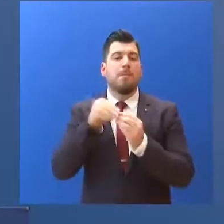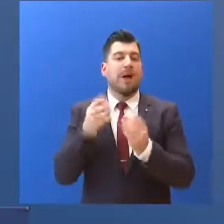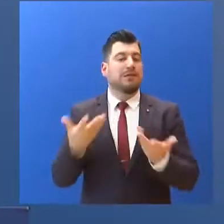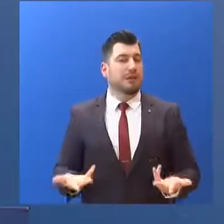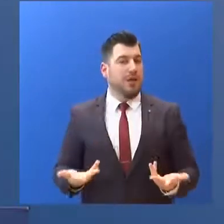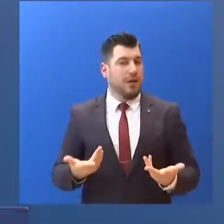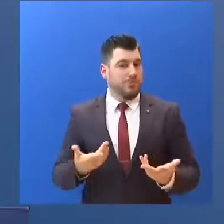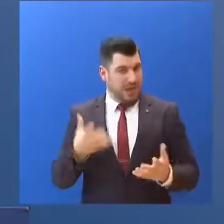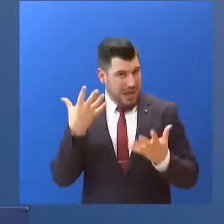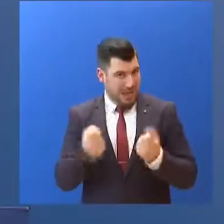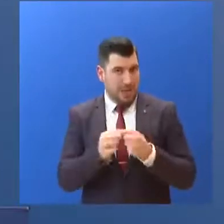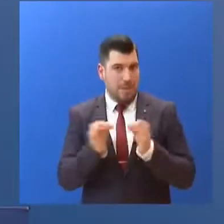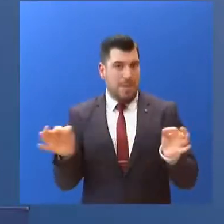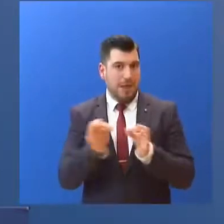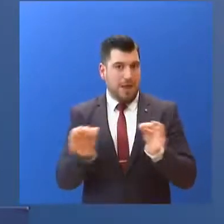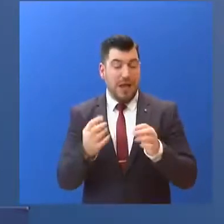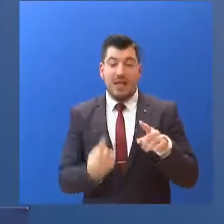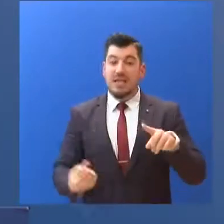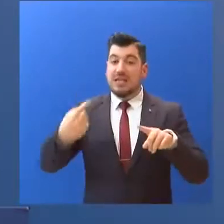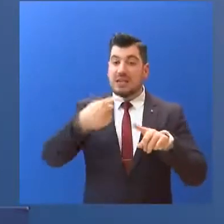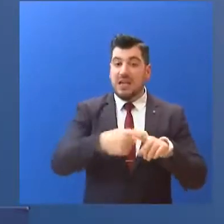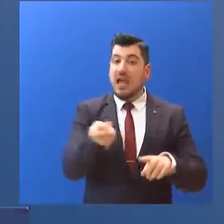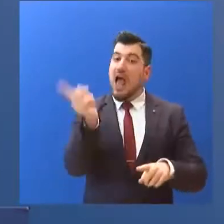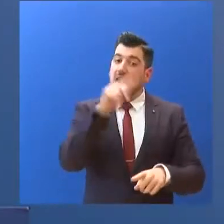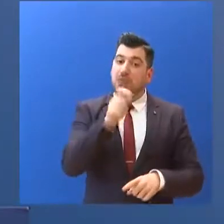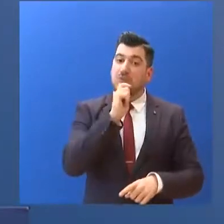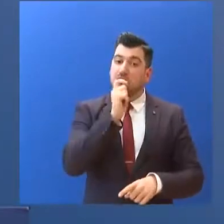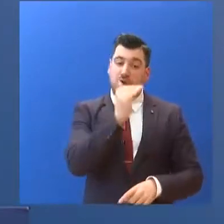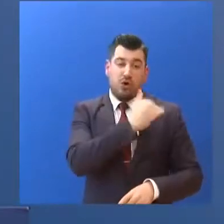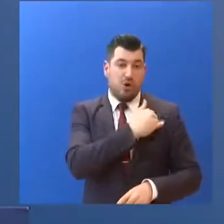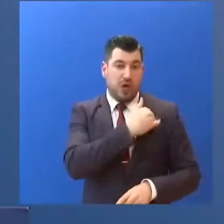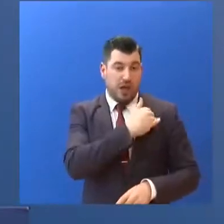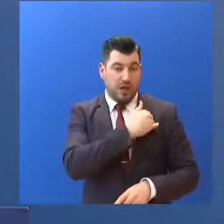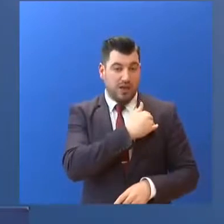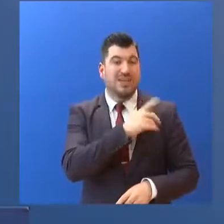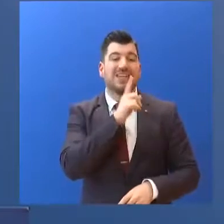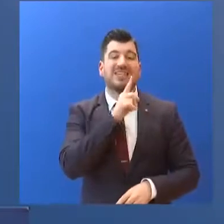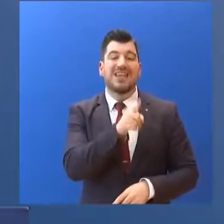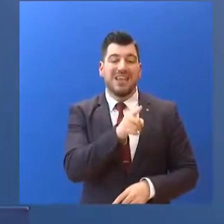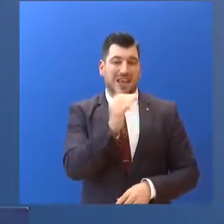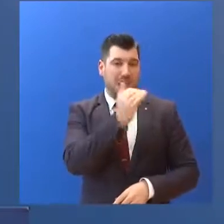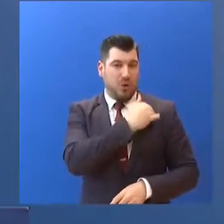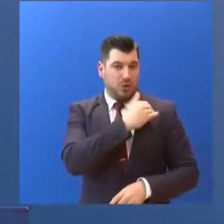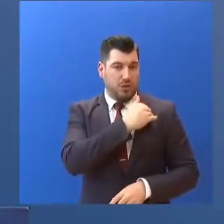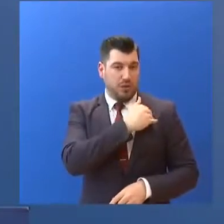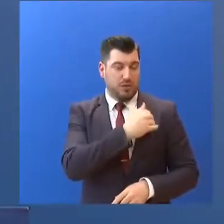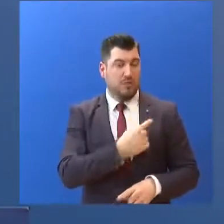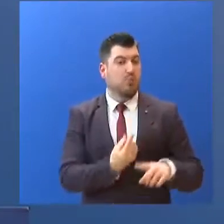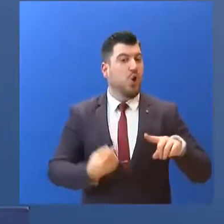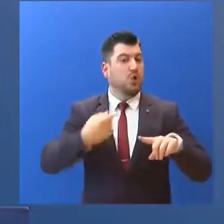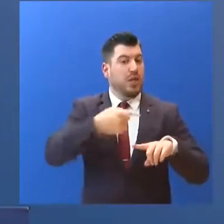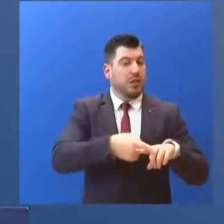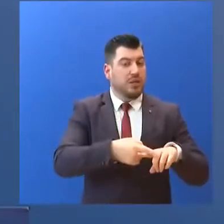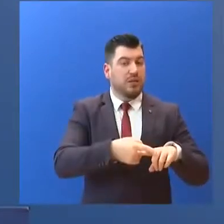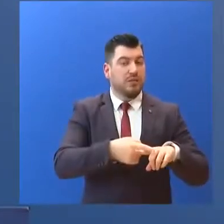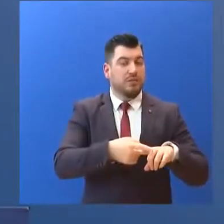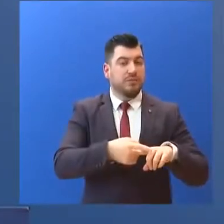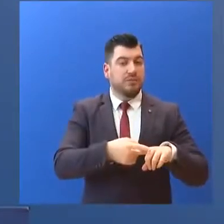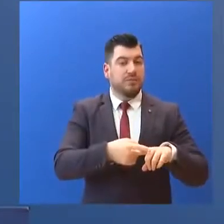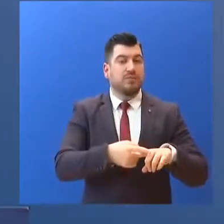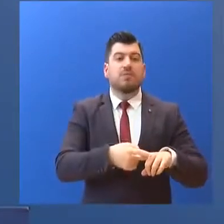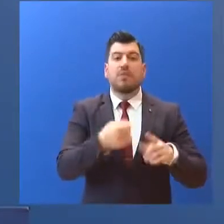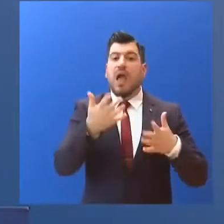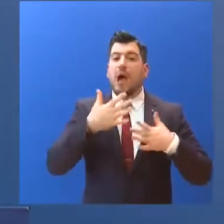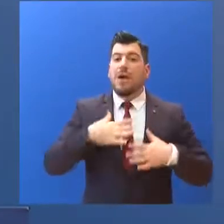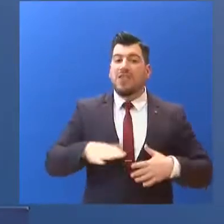επιπροσθέτωση η κυρία Ηρήνη Μπέλα από τη Βραδινή... πάνω σε αυτή την ερώτηση... ρωτά τι θα ισχύει για να μπορεί κάποιος... για να